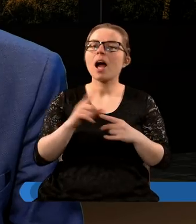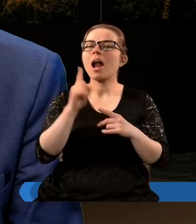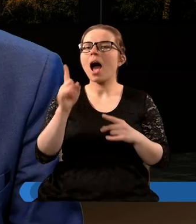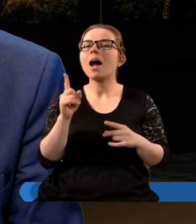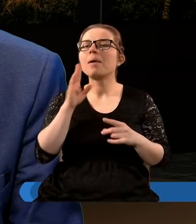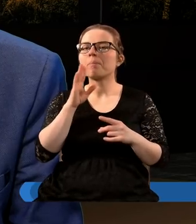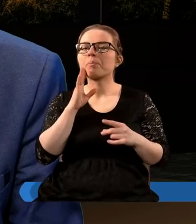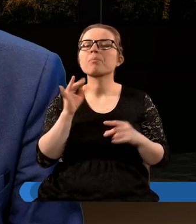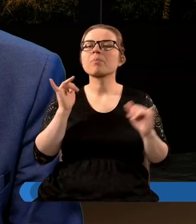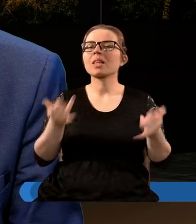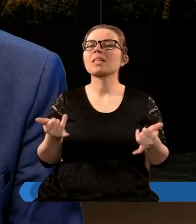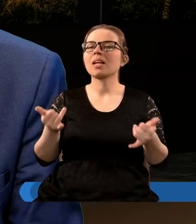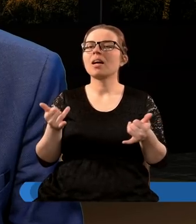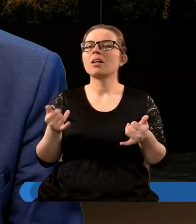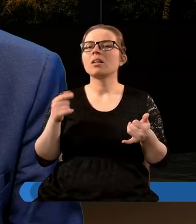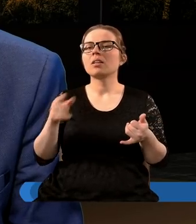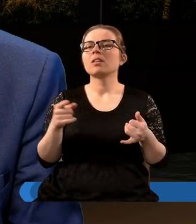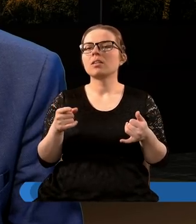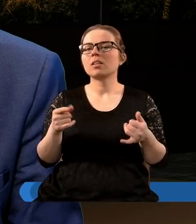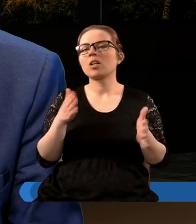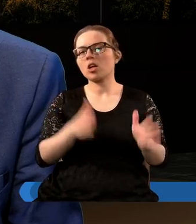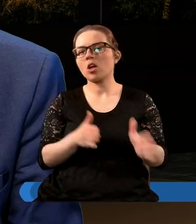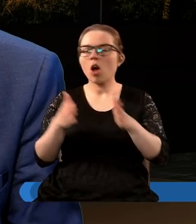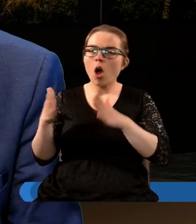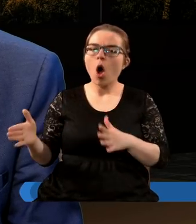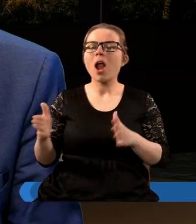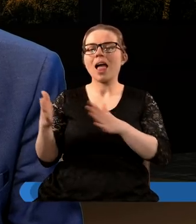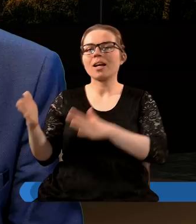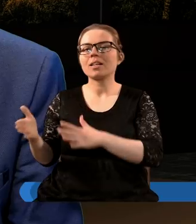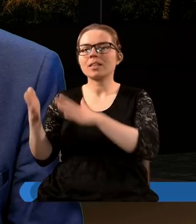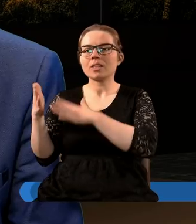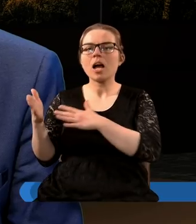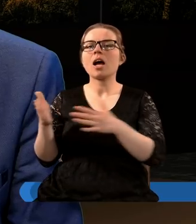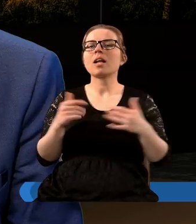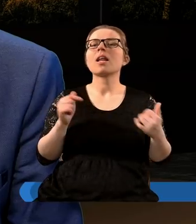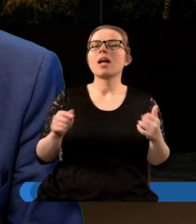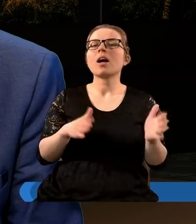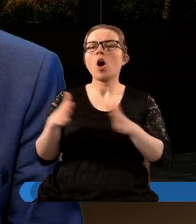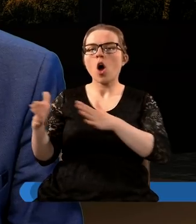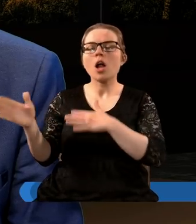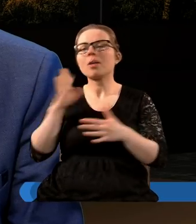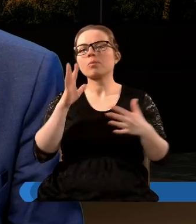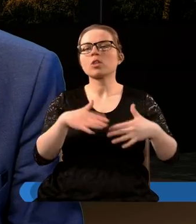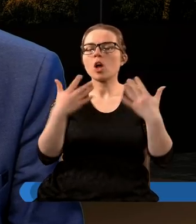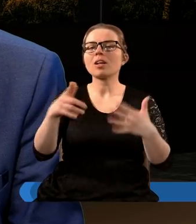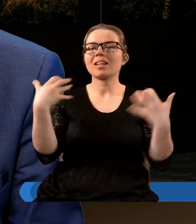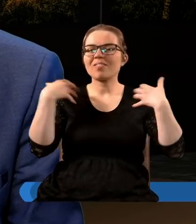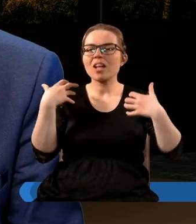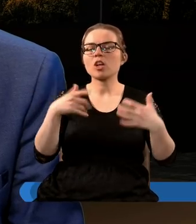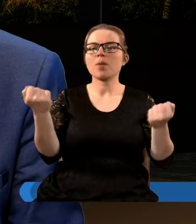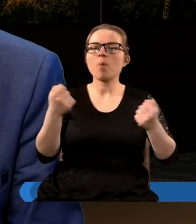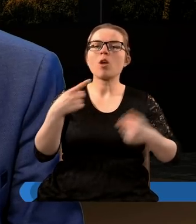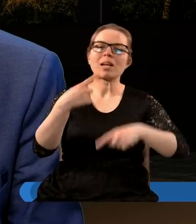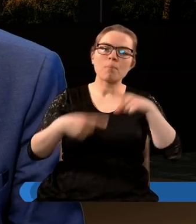właśnie z kolejnymi to są kolejne odsłony zwierzęcia, czyli